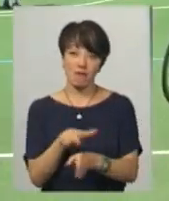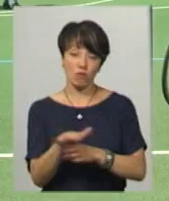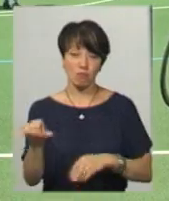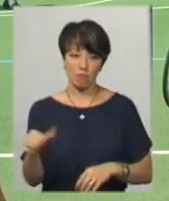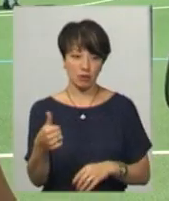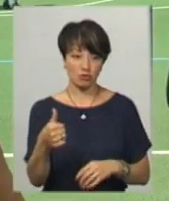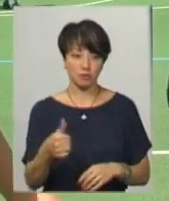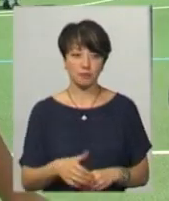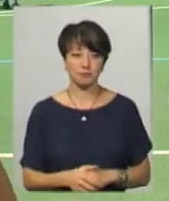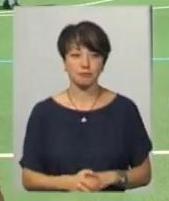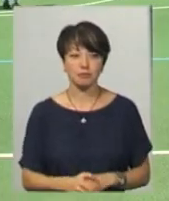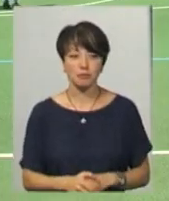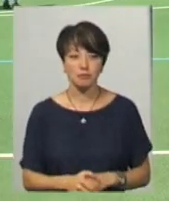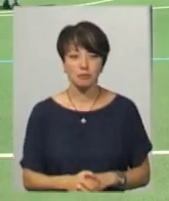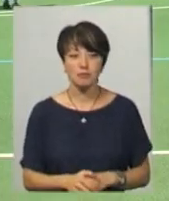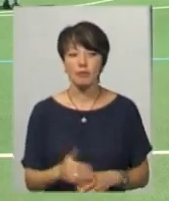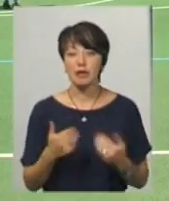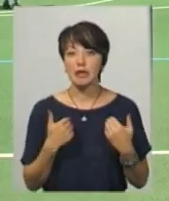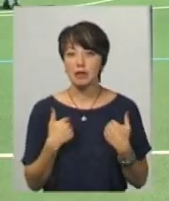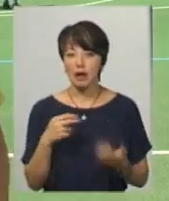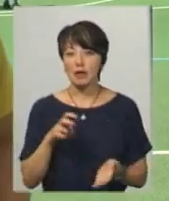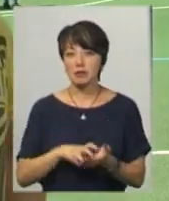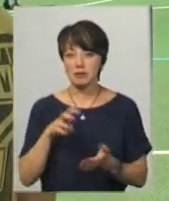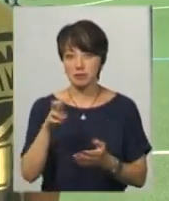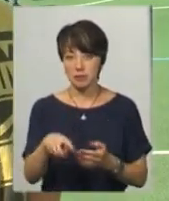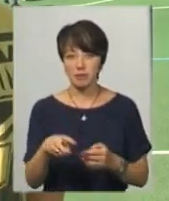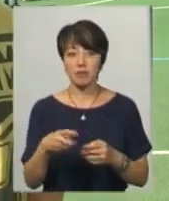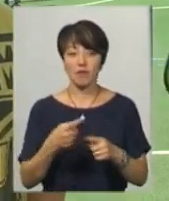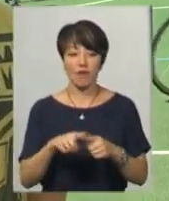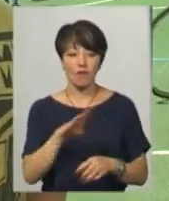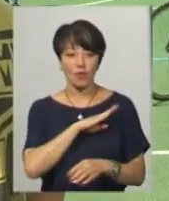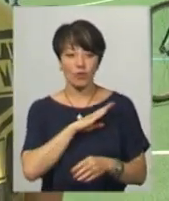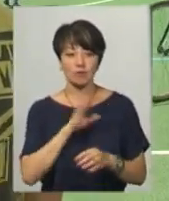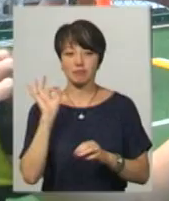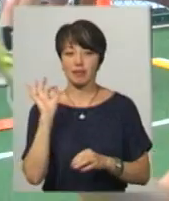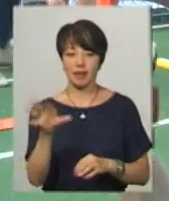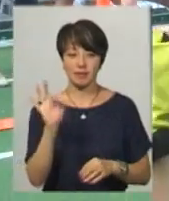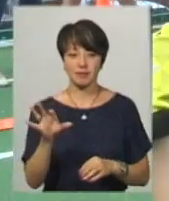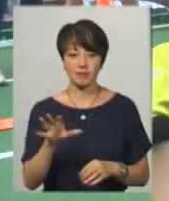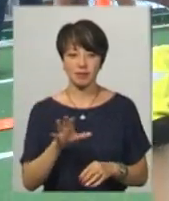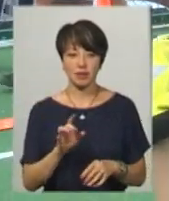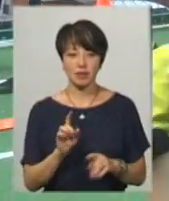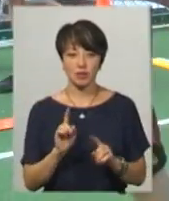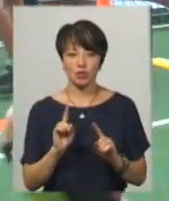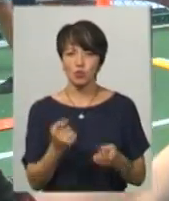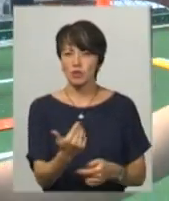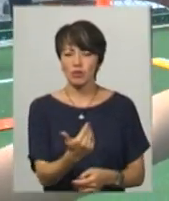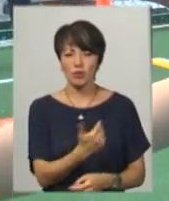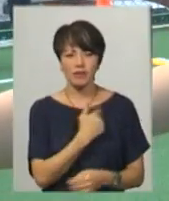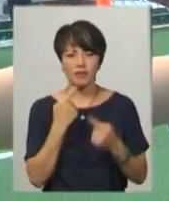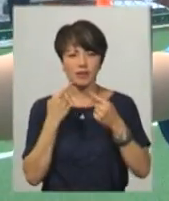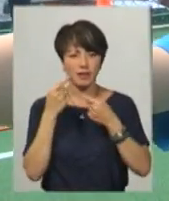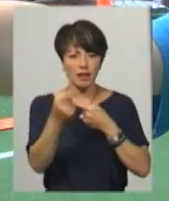стрибав у стрибки, бив поворот, кидав дартс. Дуже далеко хотів кидати.